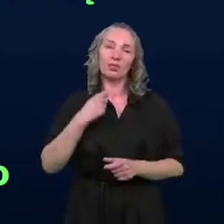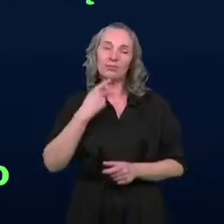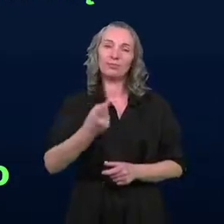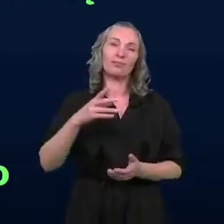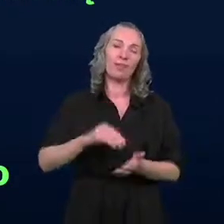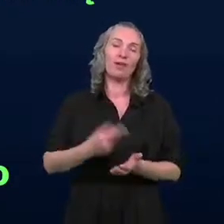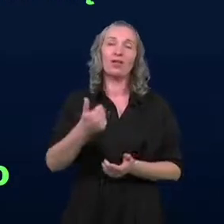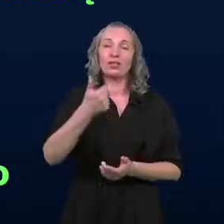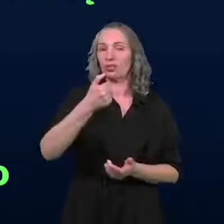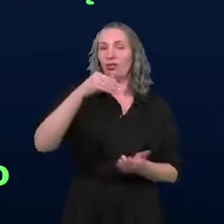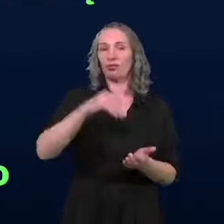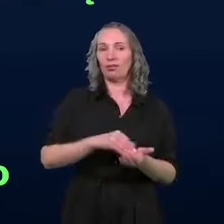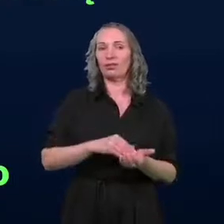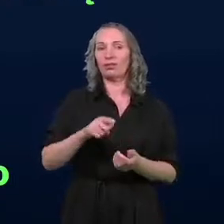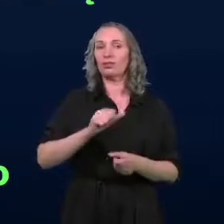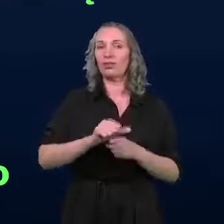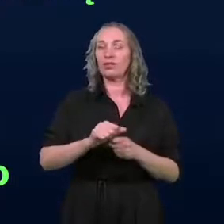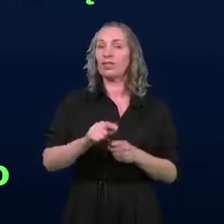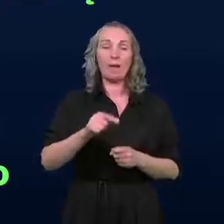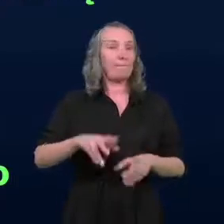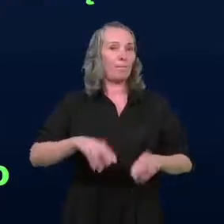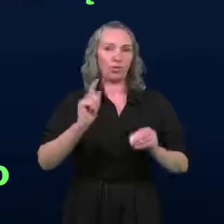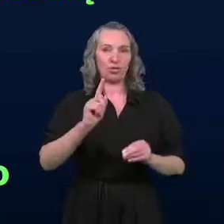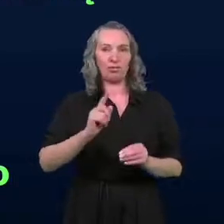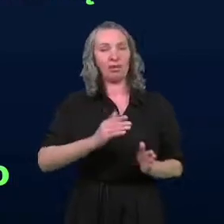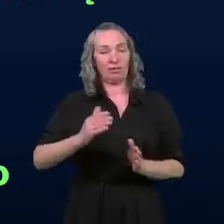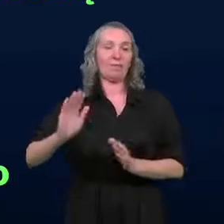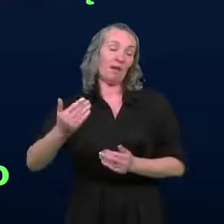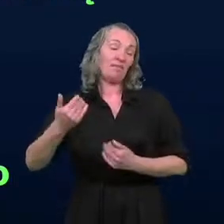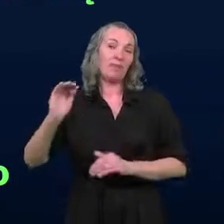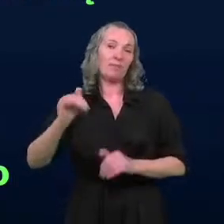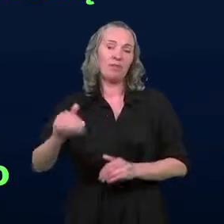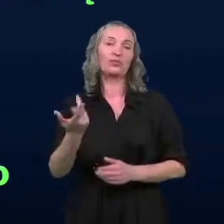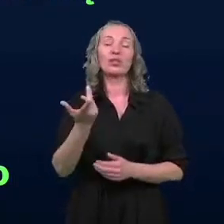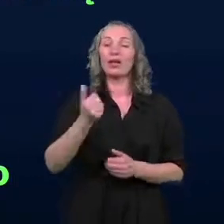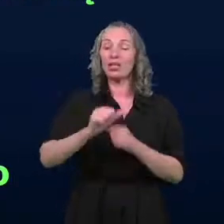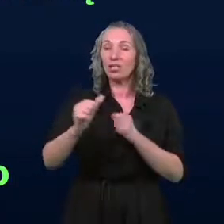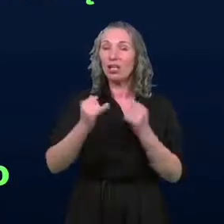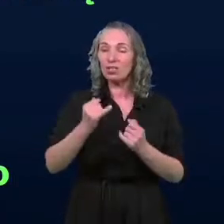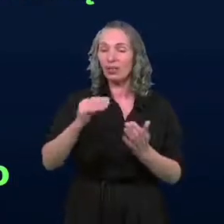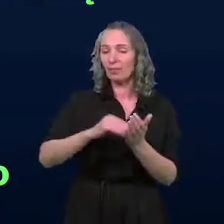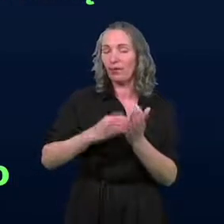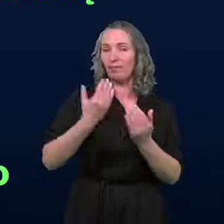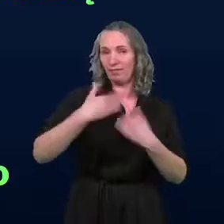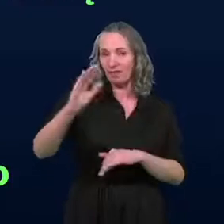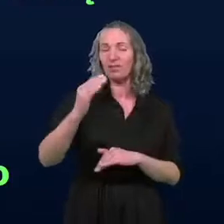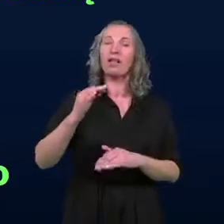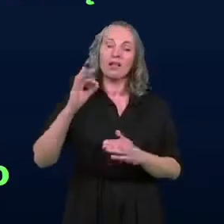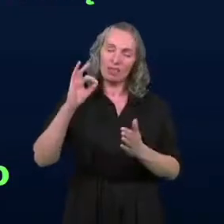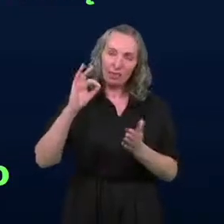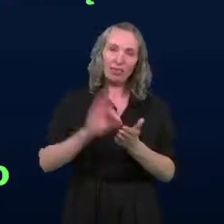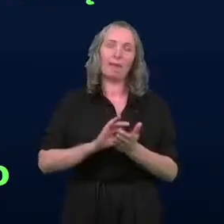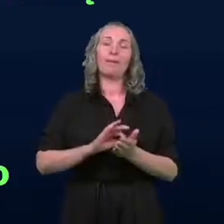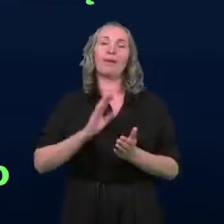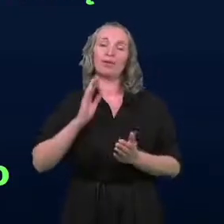to jest 100 tysięcy na dobry początek. Natomiast gdy te potrzeby będą większe, to zapewniamy Państwa, że